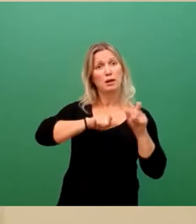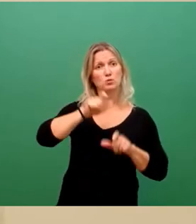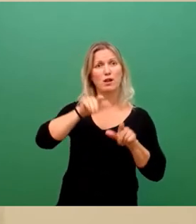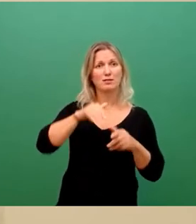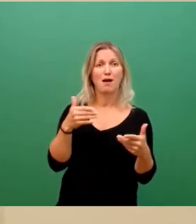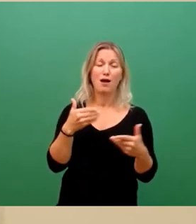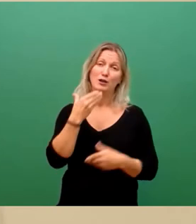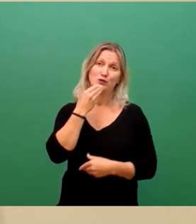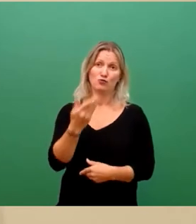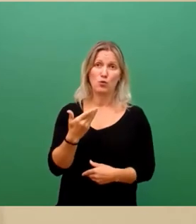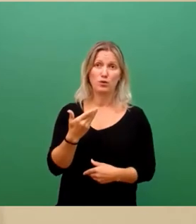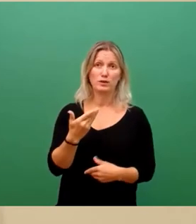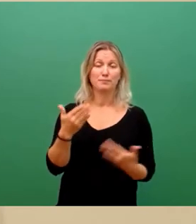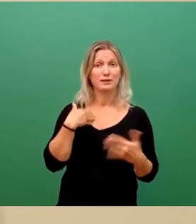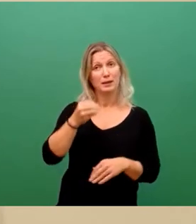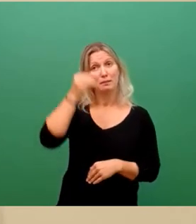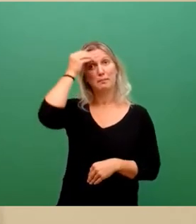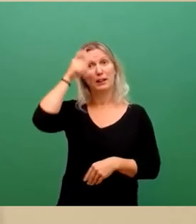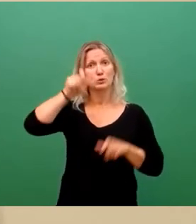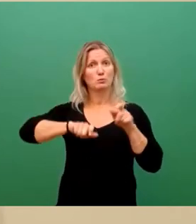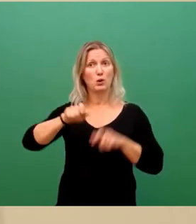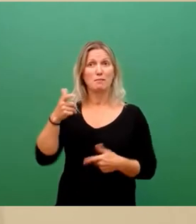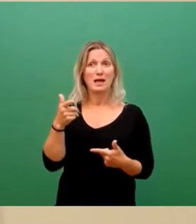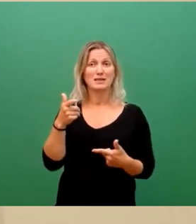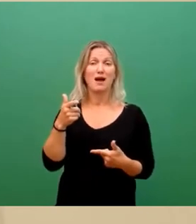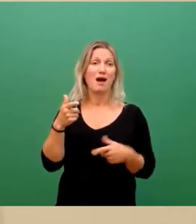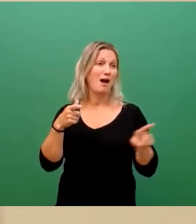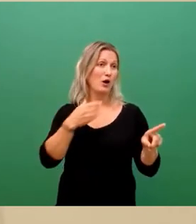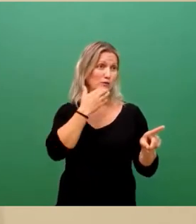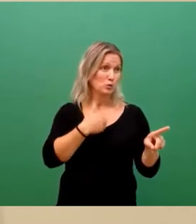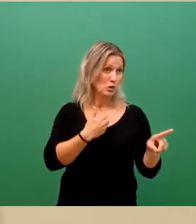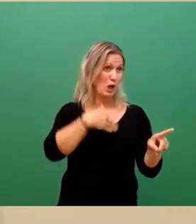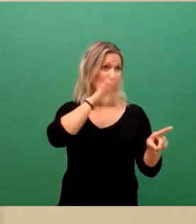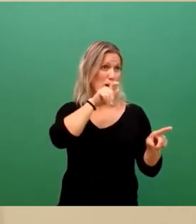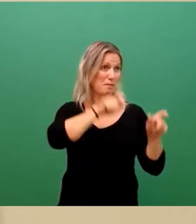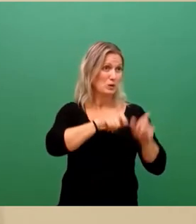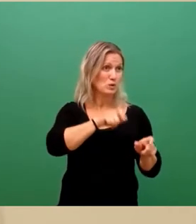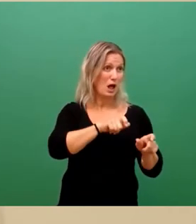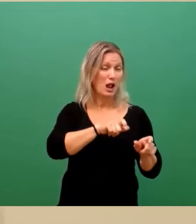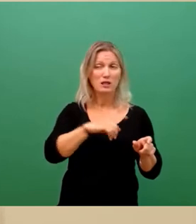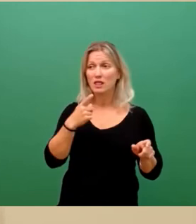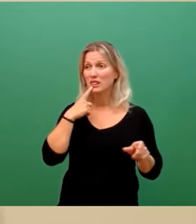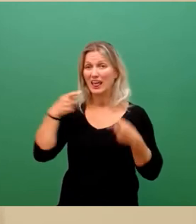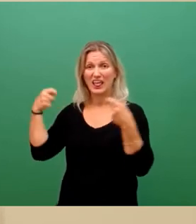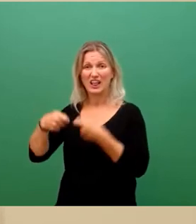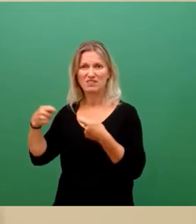Bildungsbürgermeister sagen, ich brauche auch ausreichend Personal. Und dann wollen wir ganz viel investieren. Und dann muss man irgendwo abwägen, wo man die Prioritäten